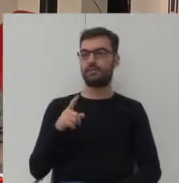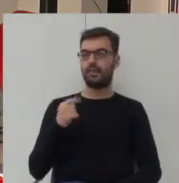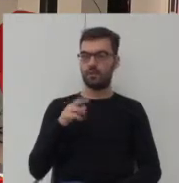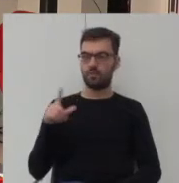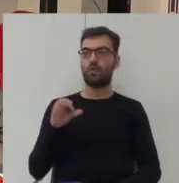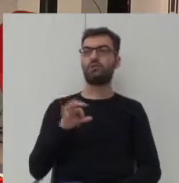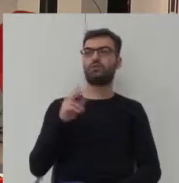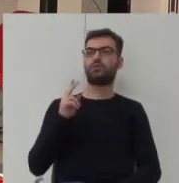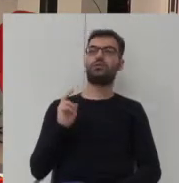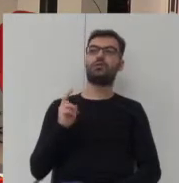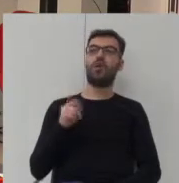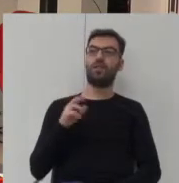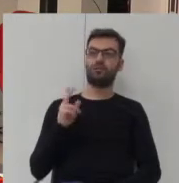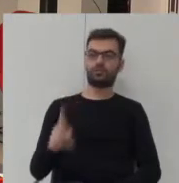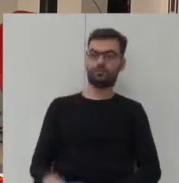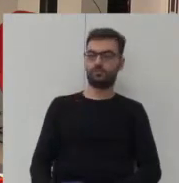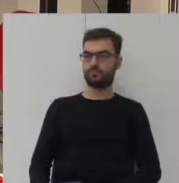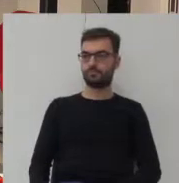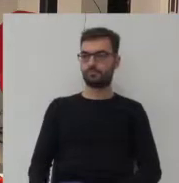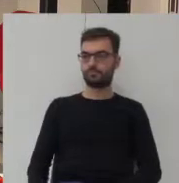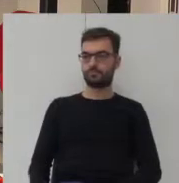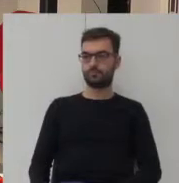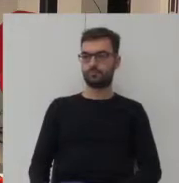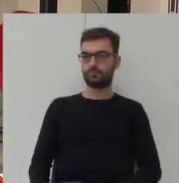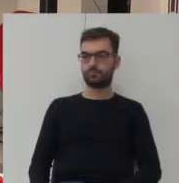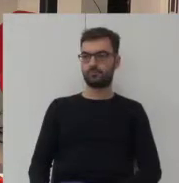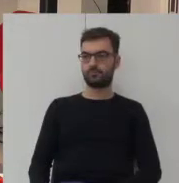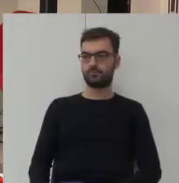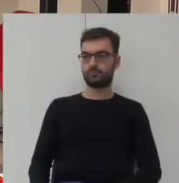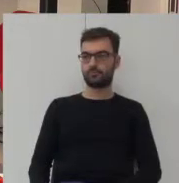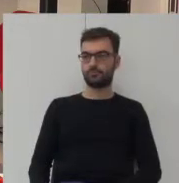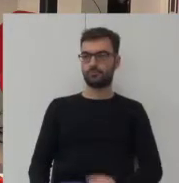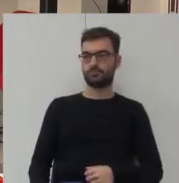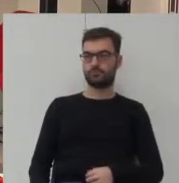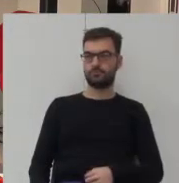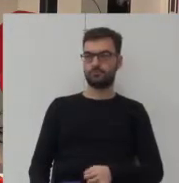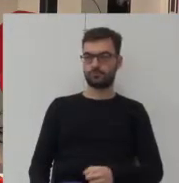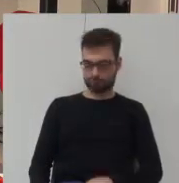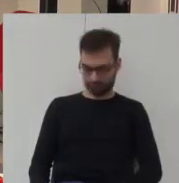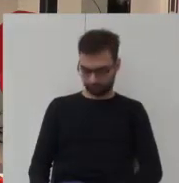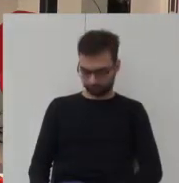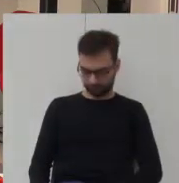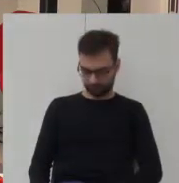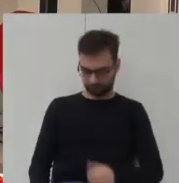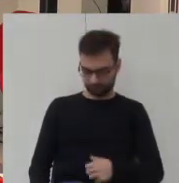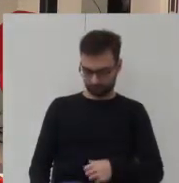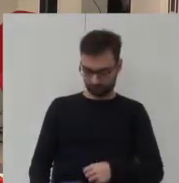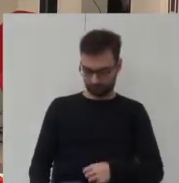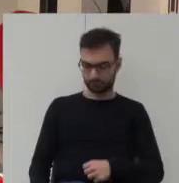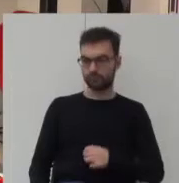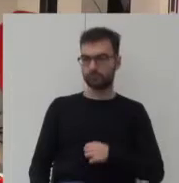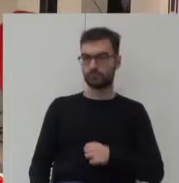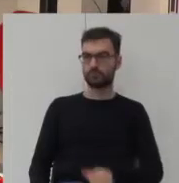Kowalczyk nadzieję że się państwo wszyscy zmieszczą a jak nie w tym celu przygotowaliśmy też